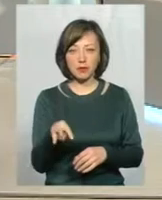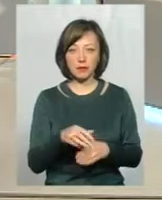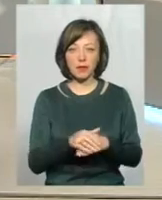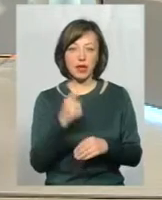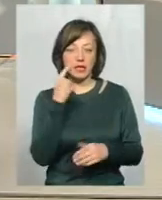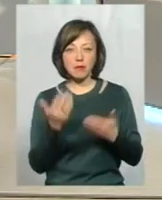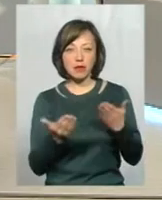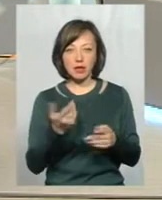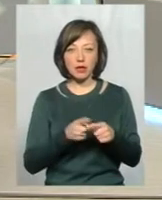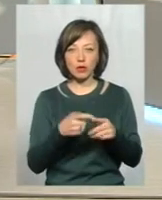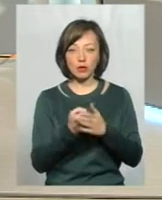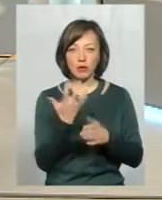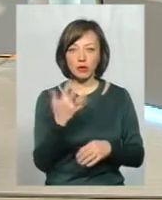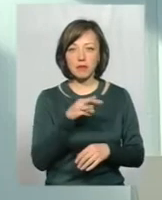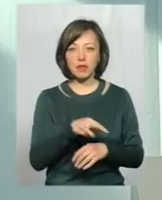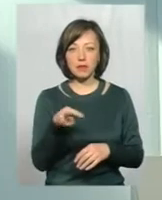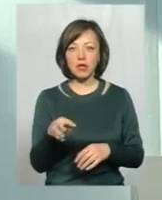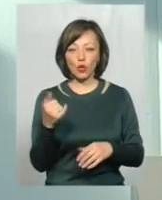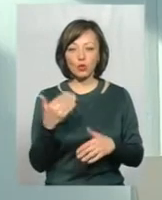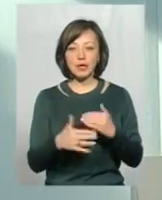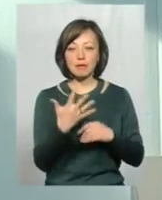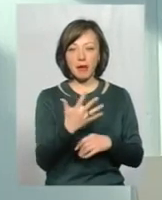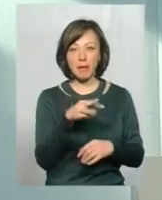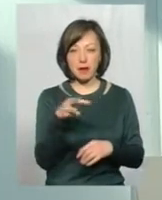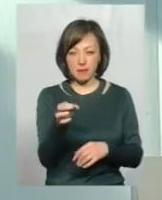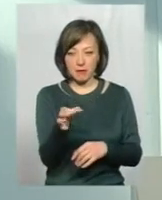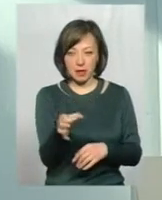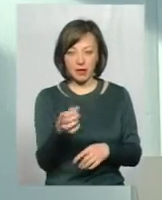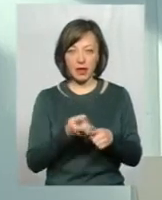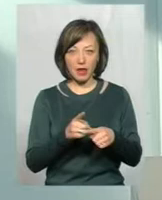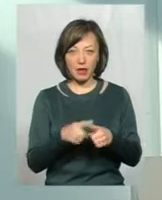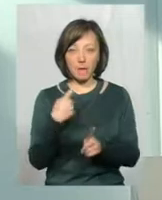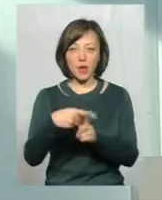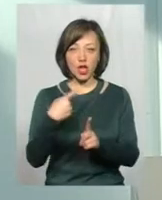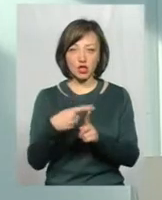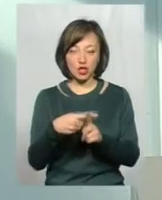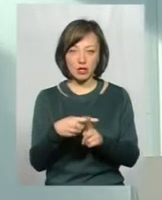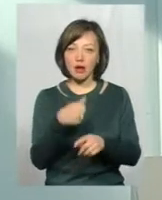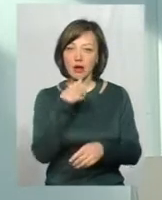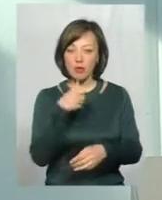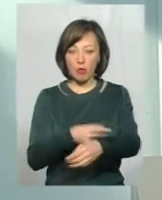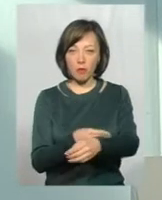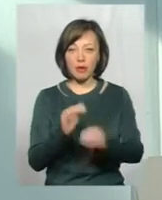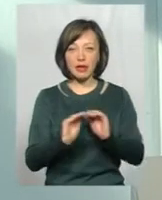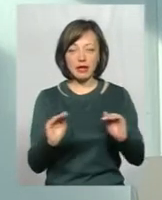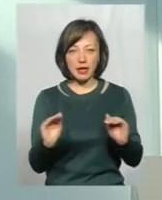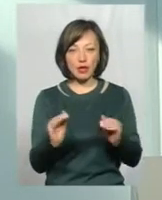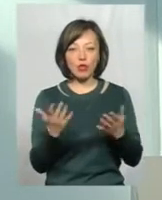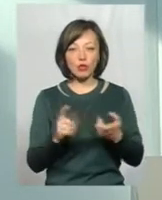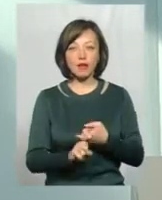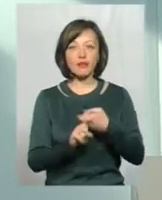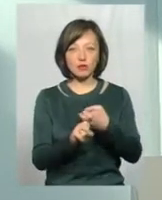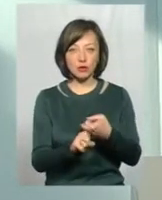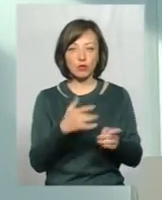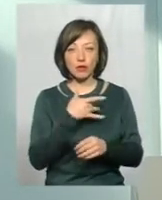Сомнительна проба – це до 5 мм. І вже з 5 мм. починається эта положительна проба. Це значить, діти, які інфіціровані